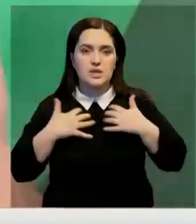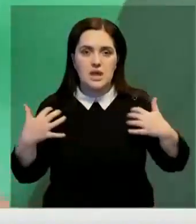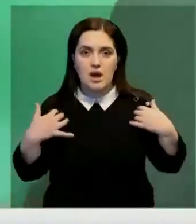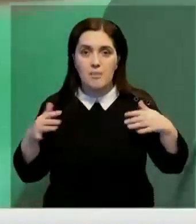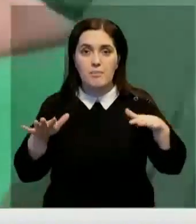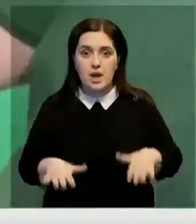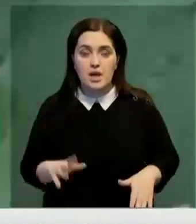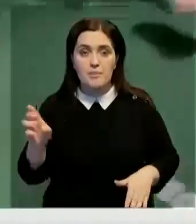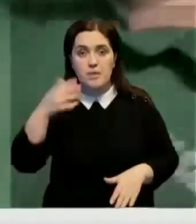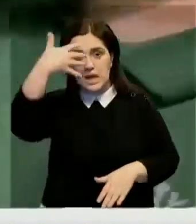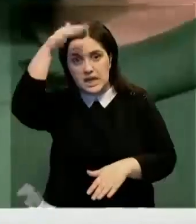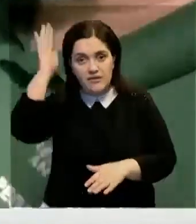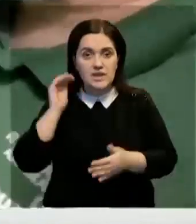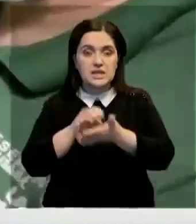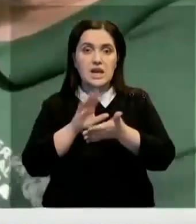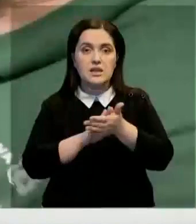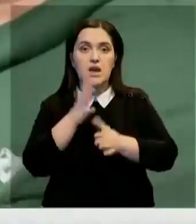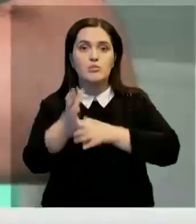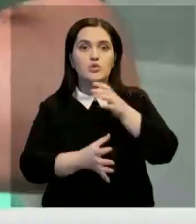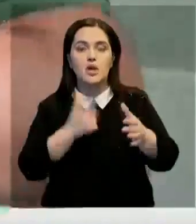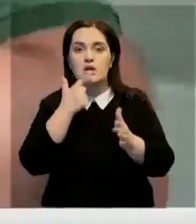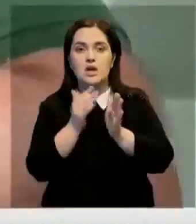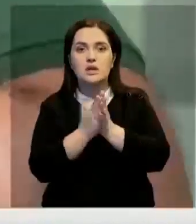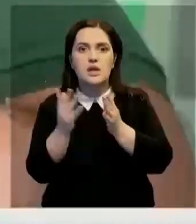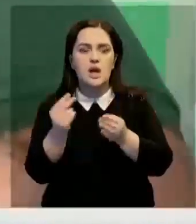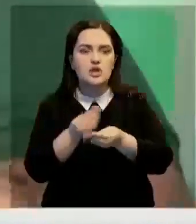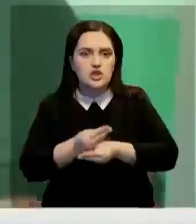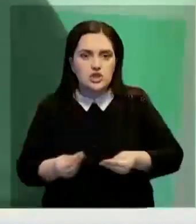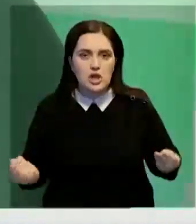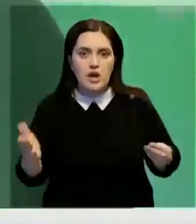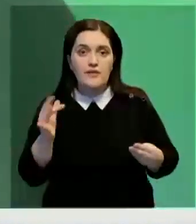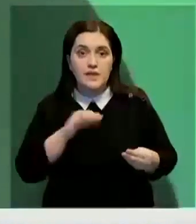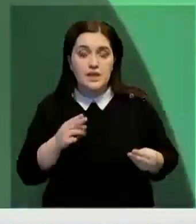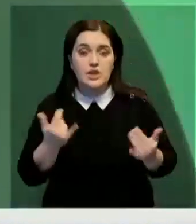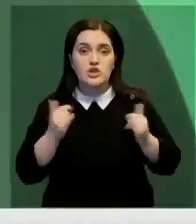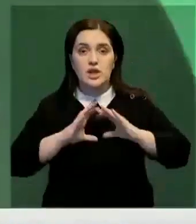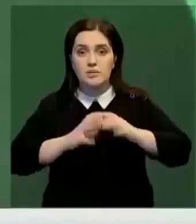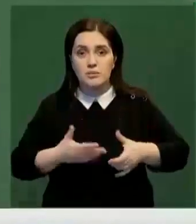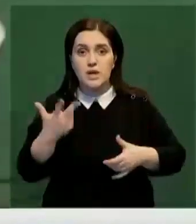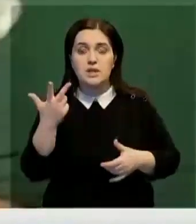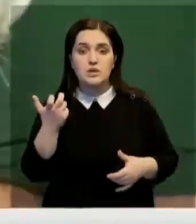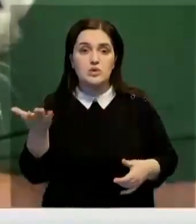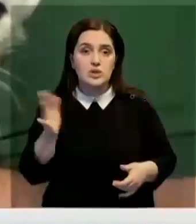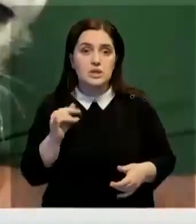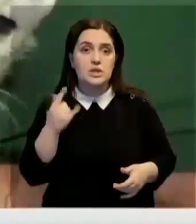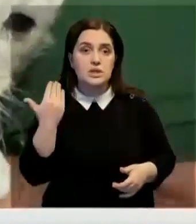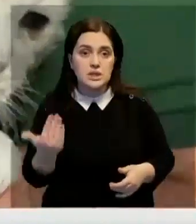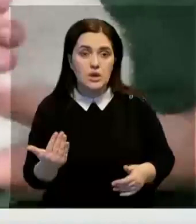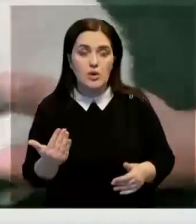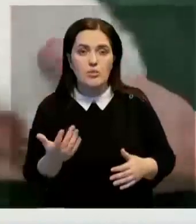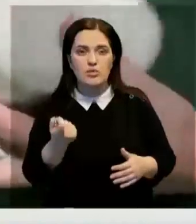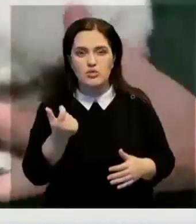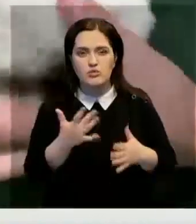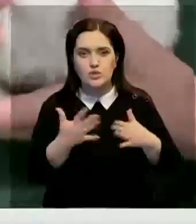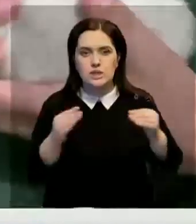Белые львы занесены в международную красную книгу, как исчезающий вид. Сейчас на планете обитают около 300 особей, из них